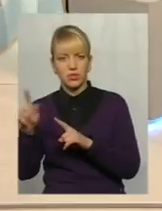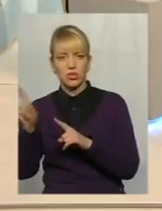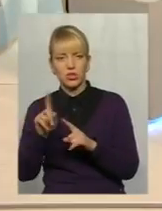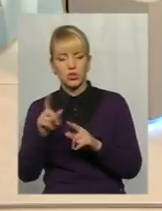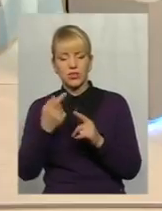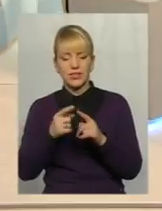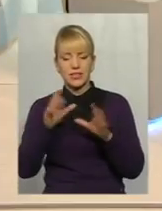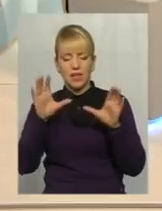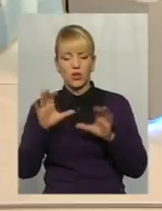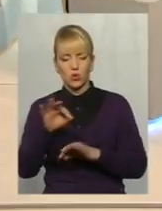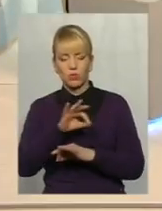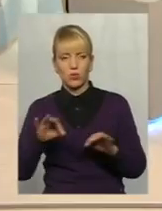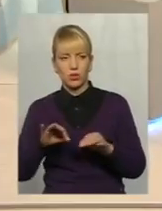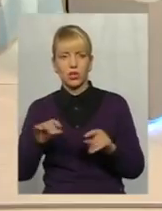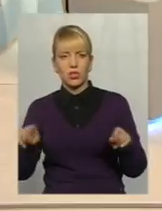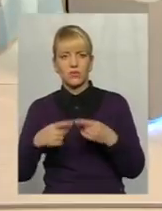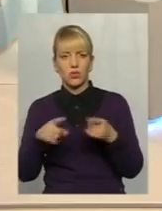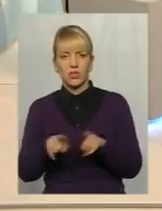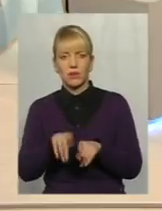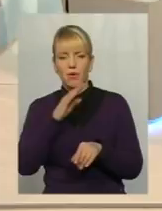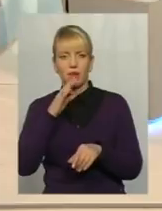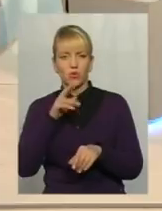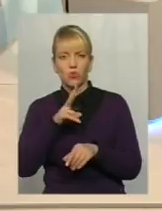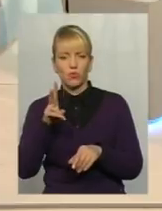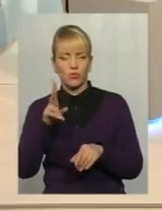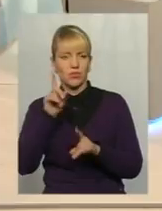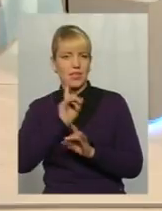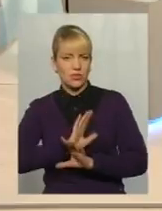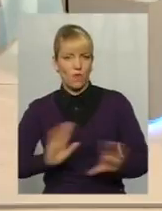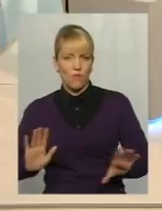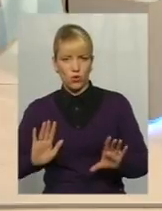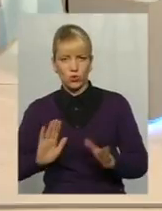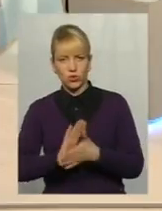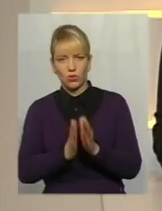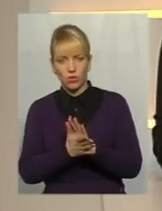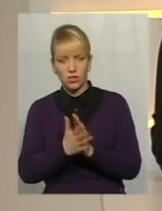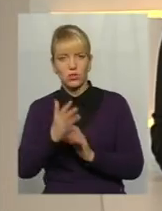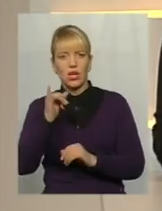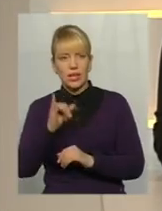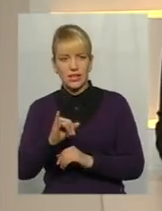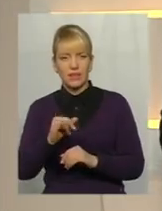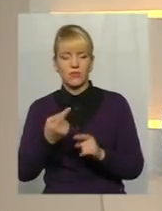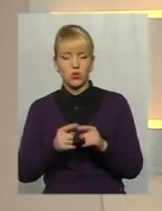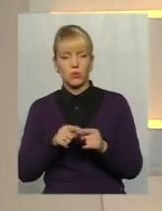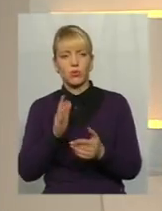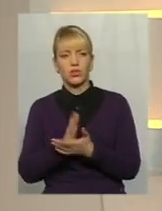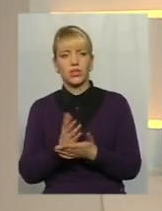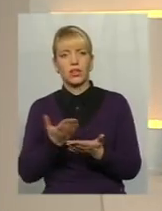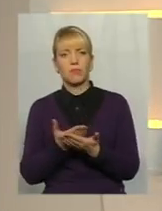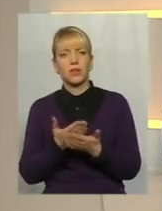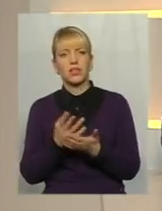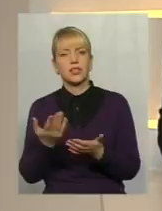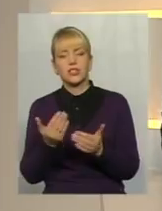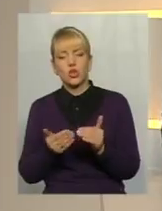законопроекти створюють нам багато кому дискомфортну ситуацію, але у цьому є якийсь, до прикладу, крок на